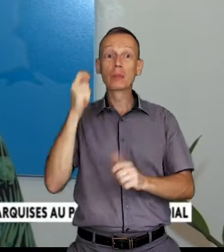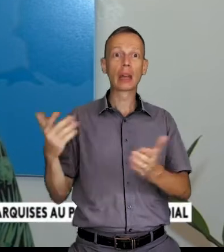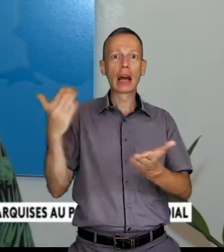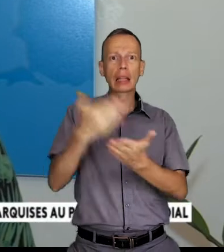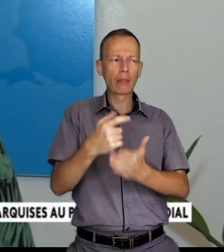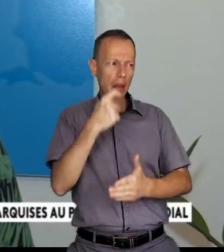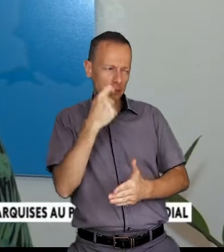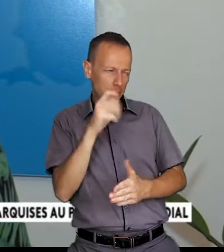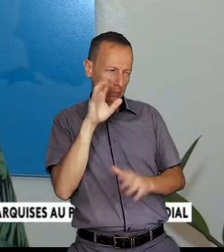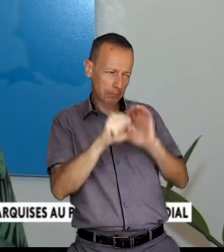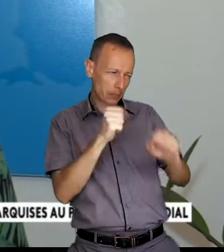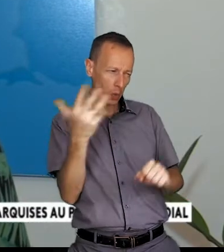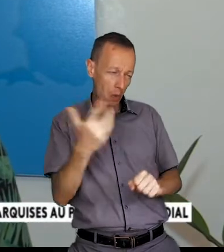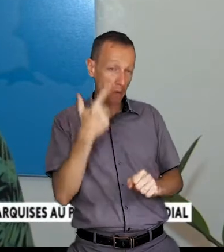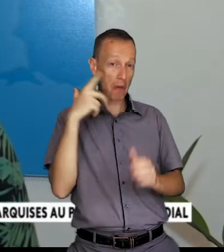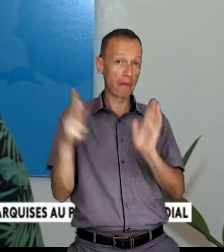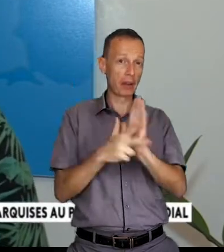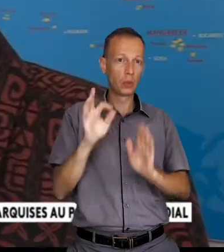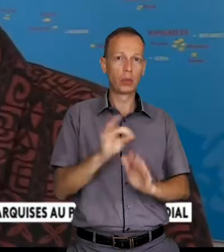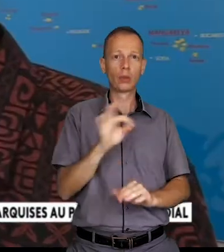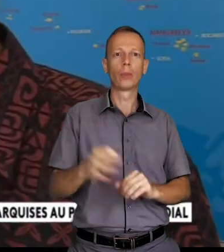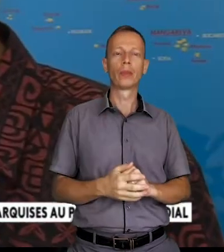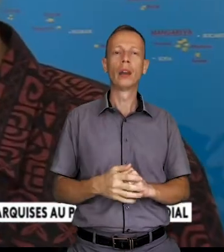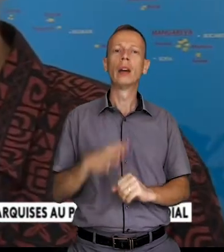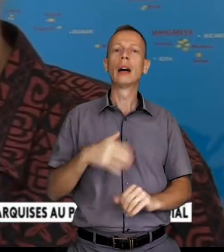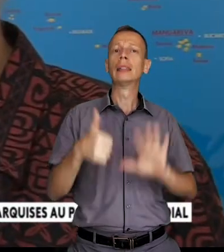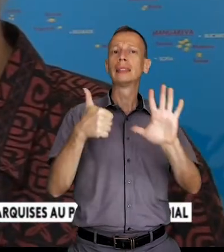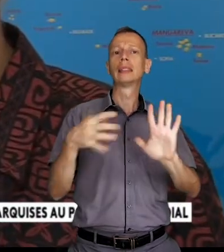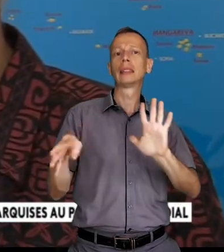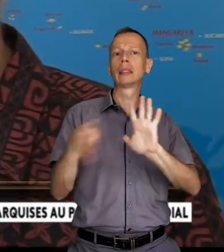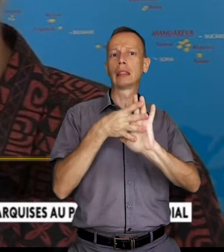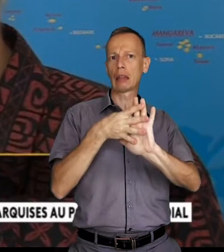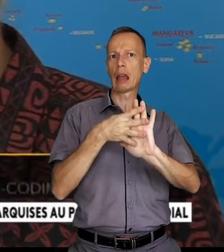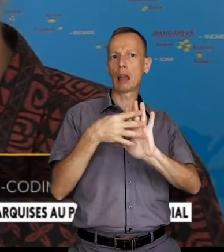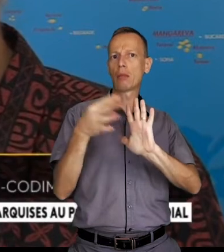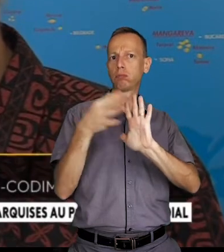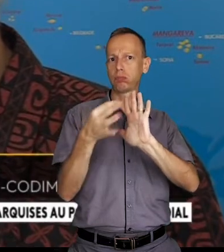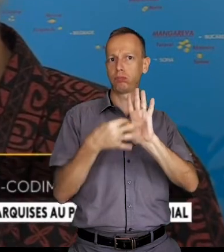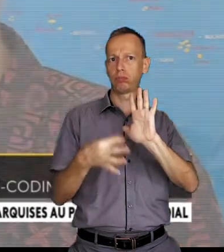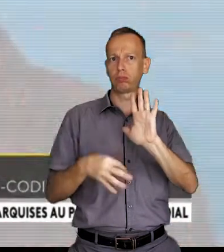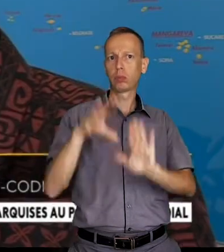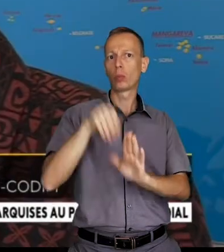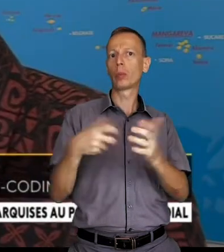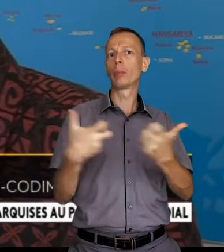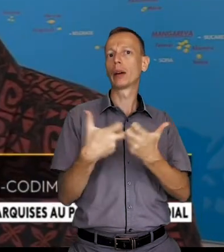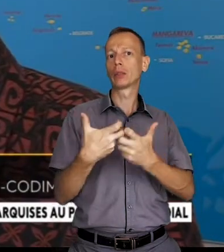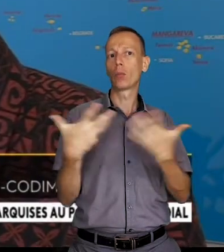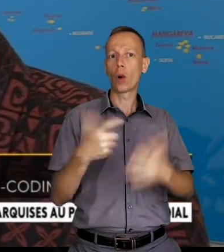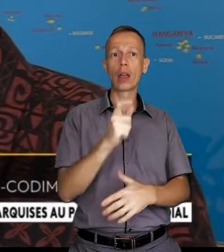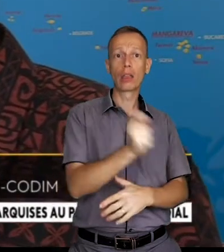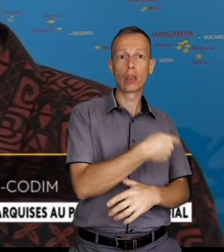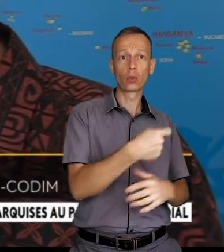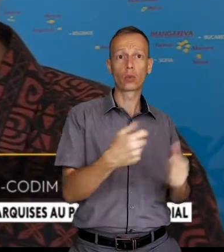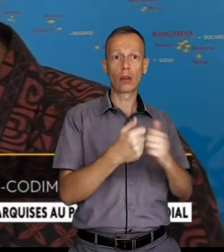observations, interventions des experts. Il y a eu six critères qui ont été retenus. Le bien mixte étant